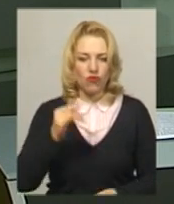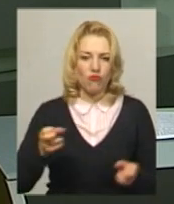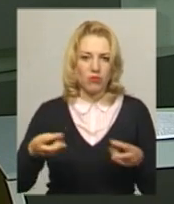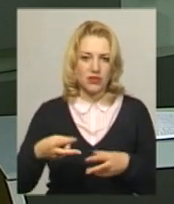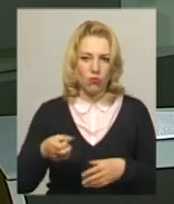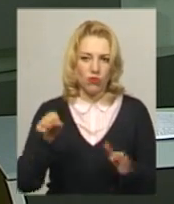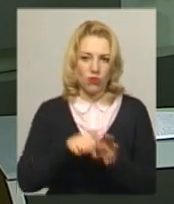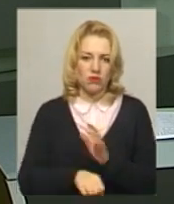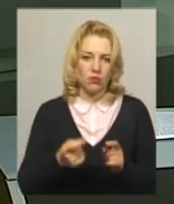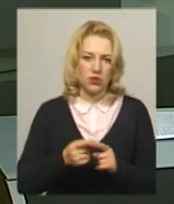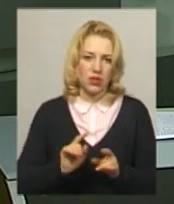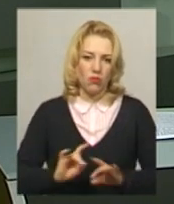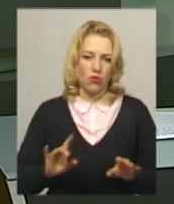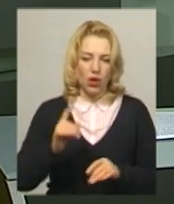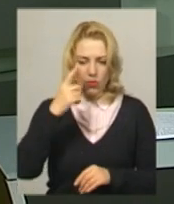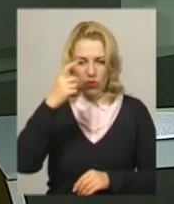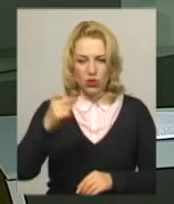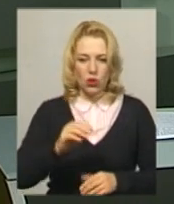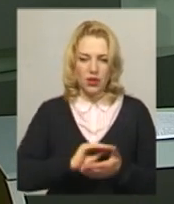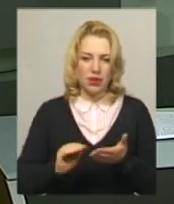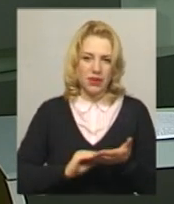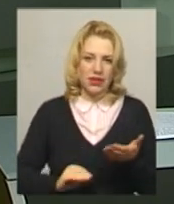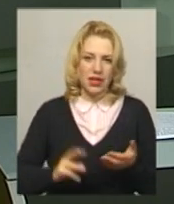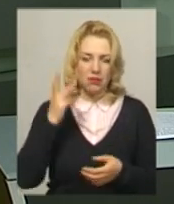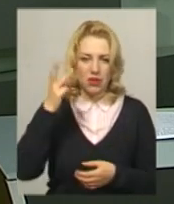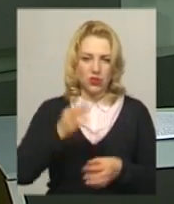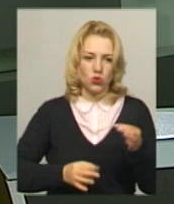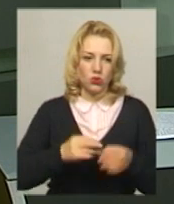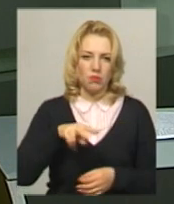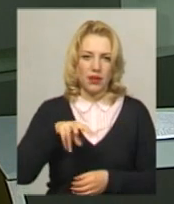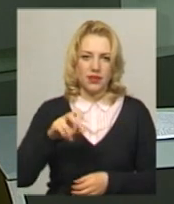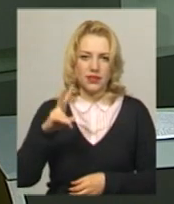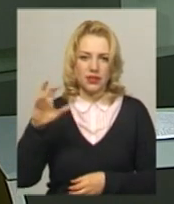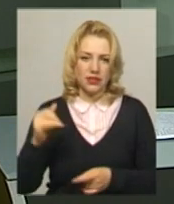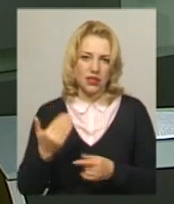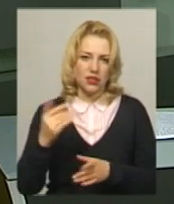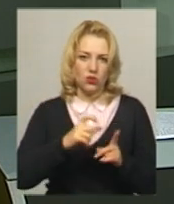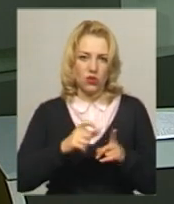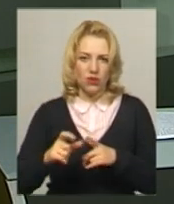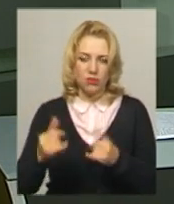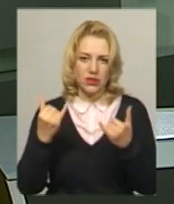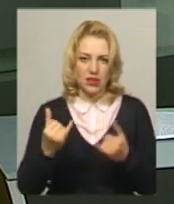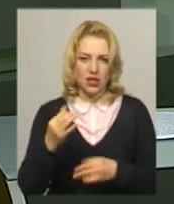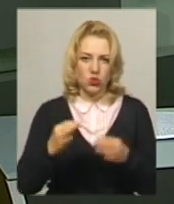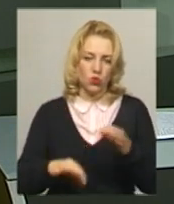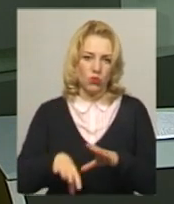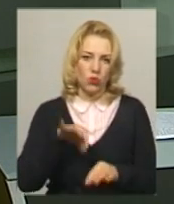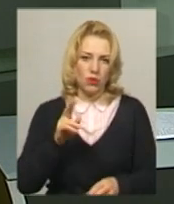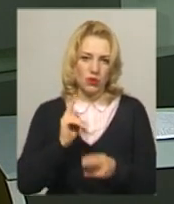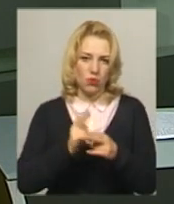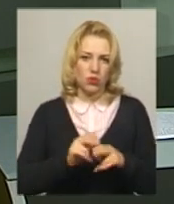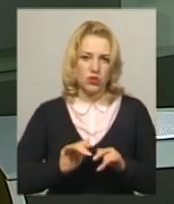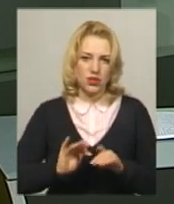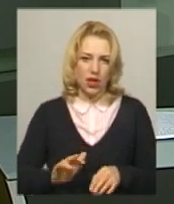вбивстві. Про це повідомила прессекретар Хмельницького міськрайонного суду Алла Плінська. За її словами, наразі судом обрано запобіжний